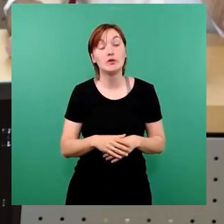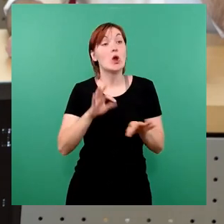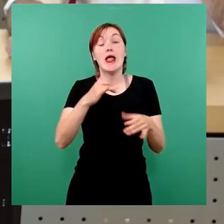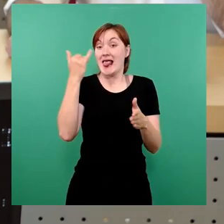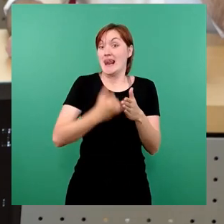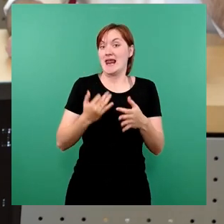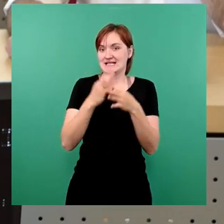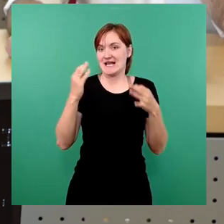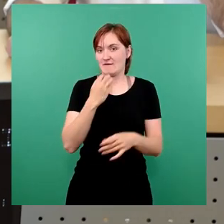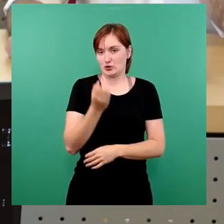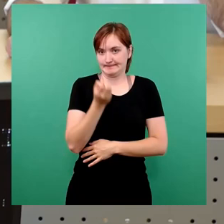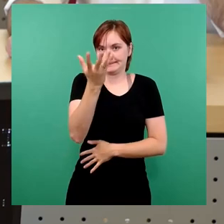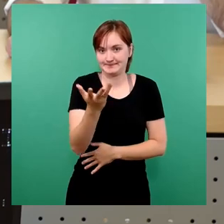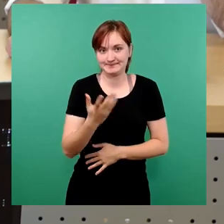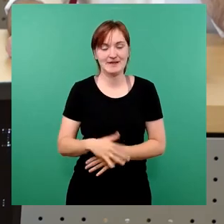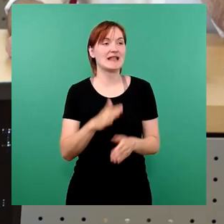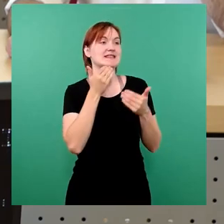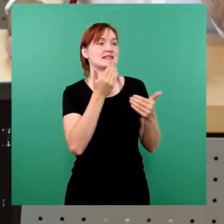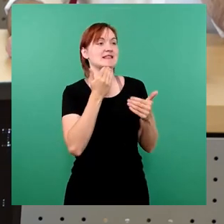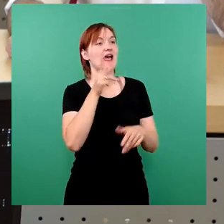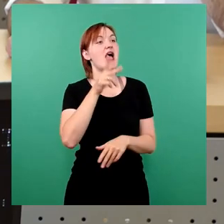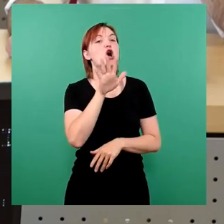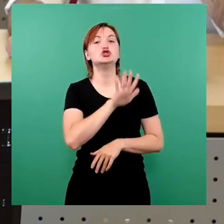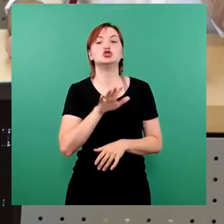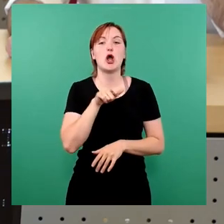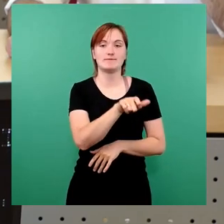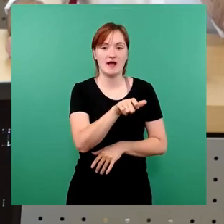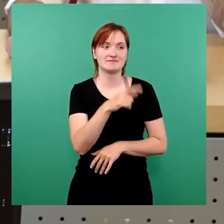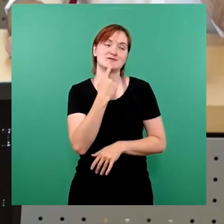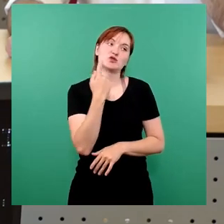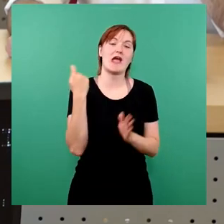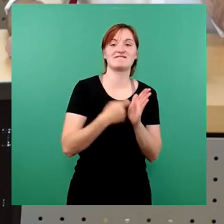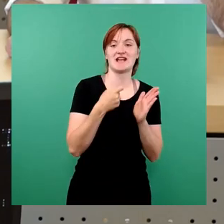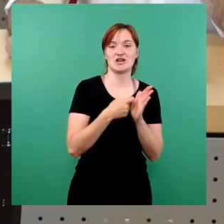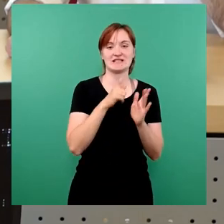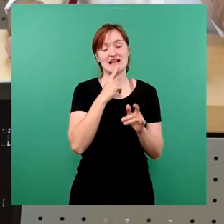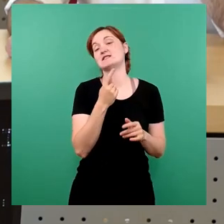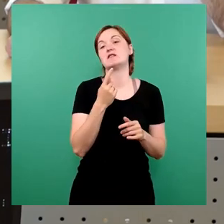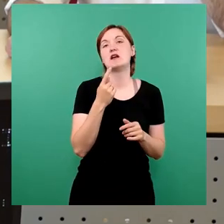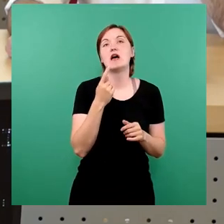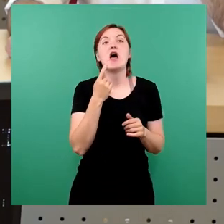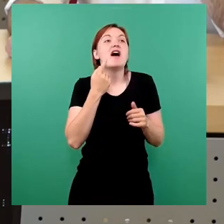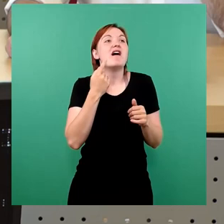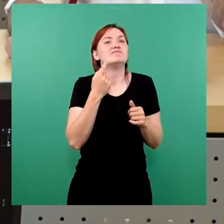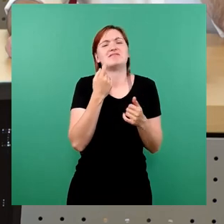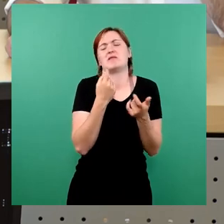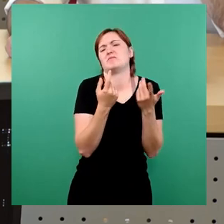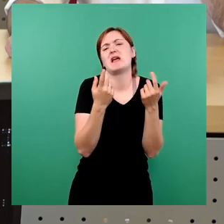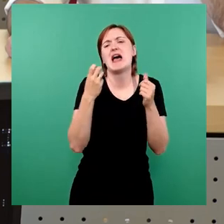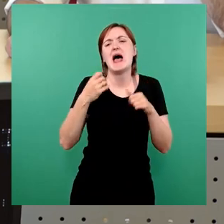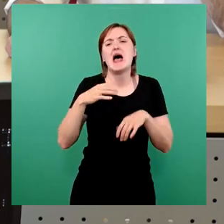lieber Herr Schollbach. Danke für Ihre große Wertschätzung. Diese, wie haben Sie es gesagt, irgendwelchen künstlichen Events, irgendwelcher